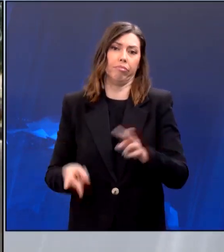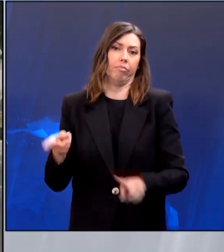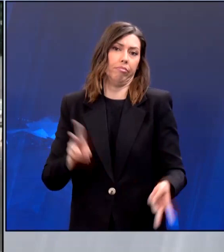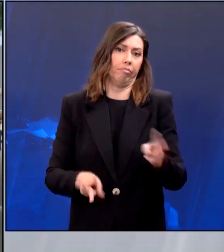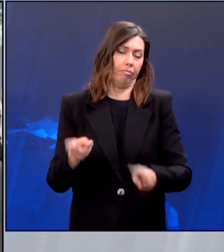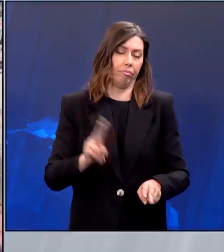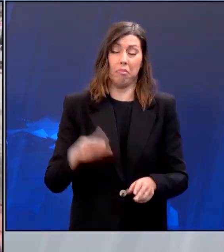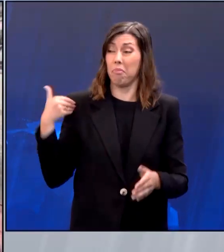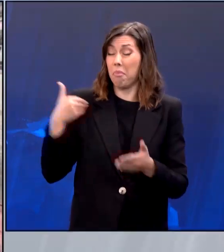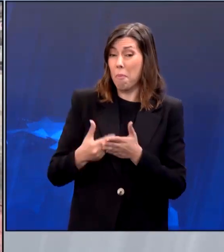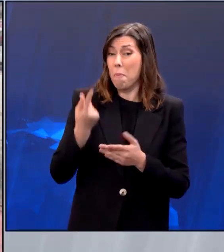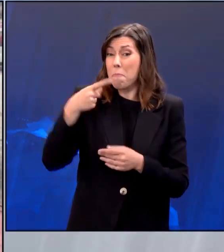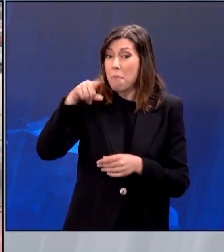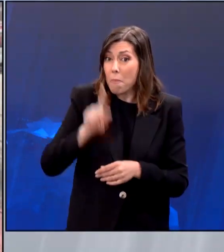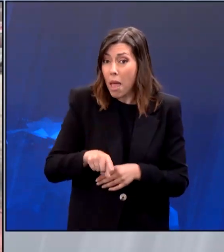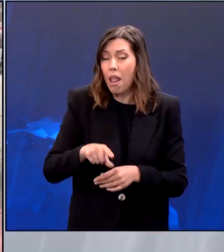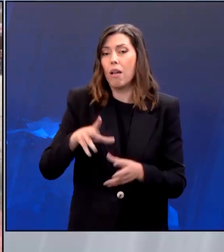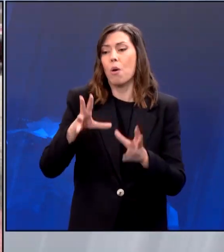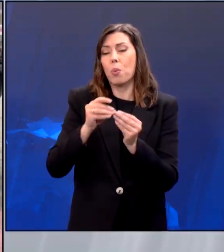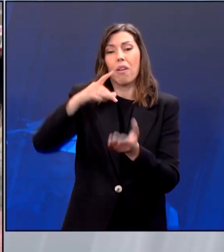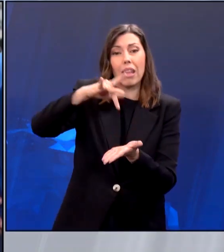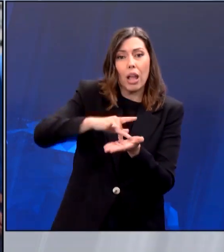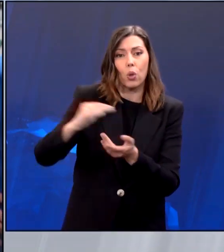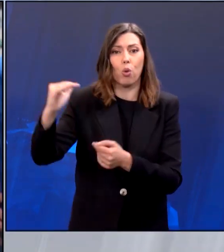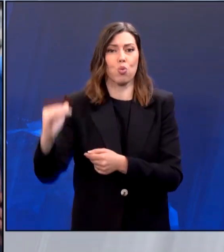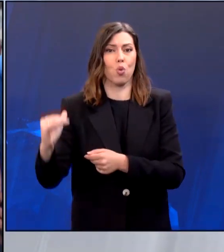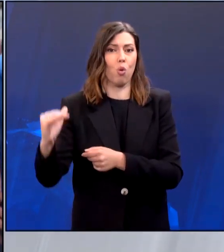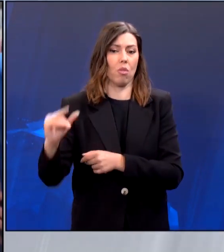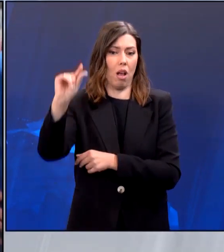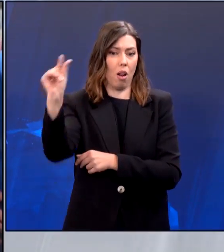24 ώρες στην κεντρική και την νότια Γάζα.